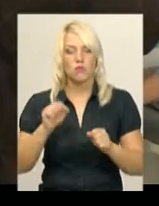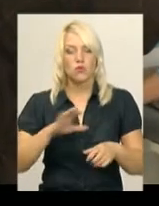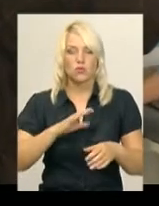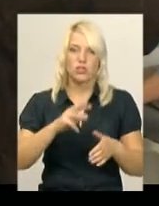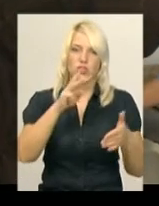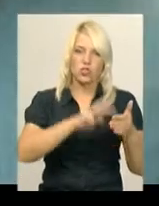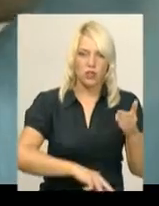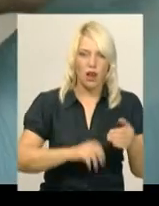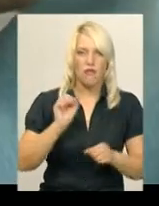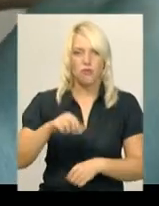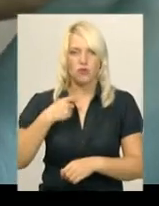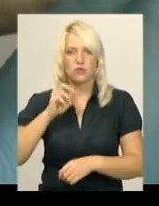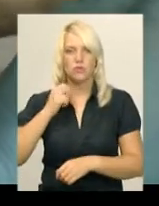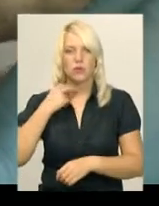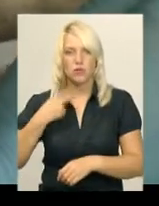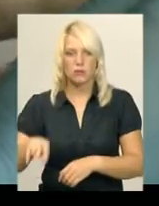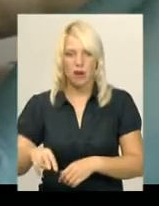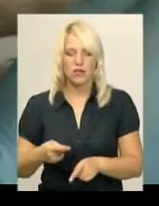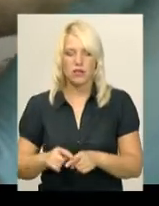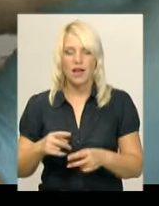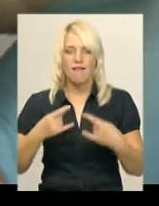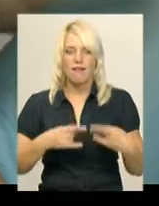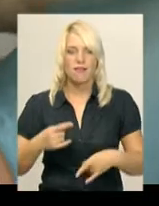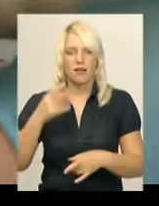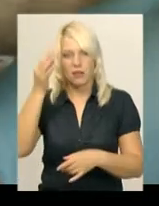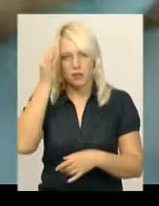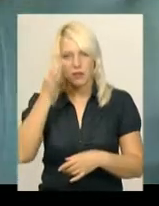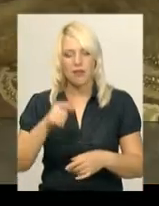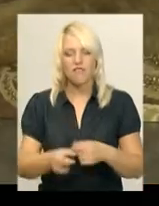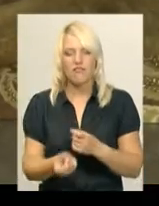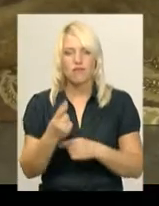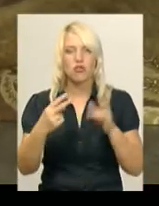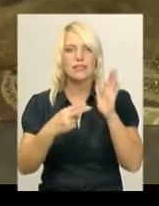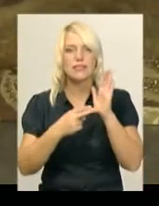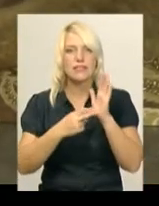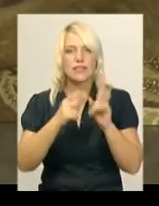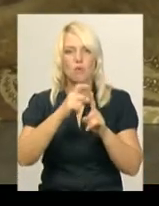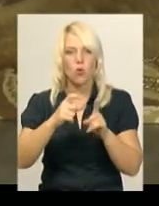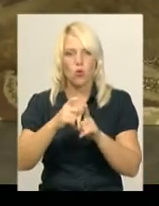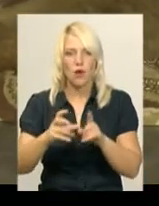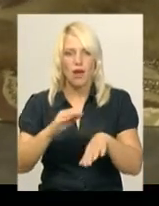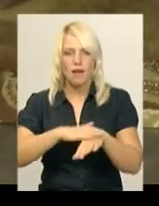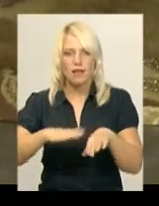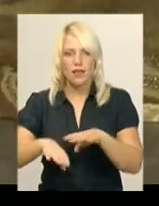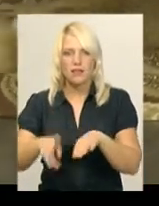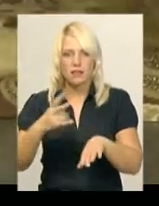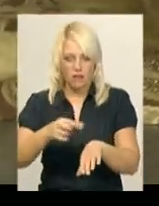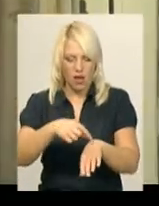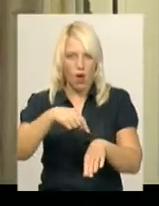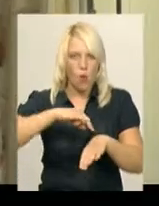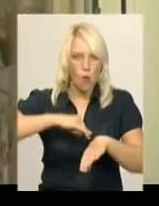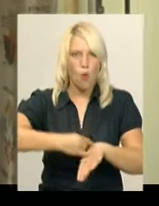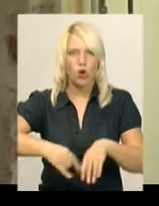позбавлення волі. Нагадаємо, рентгенівські знімки показали, в тілі тварини виявили сім куль. Крім того, на передніх лапах ще два отвори від куль.